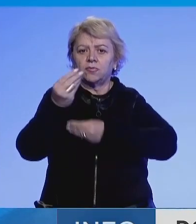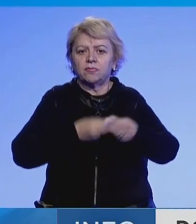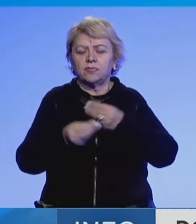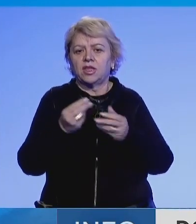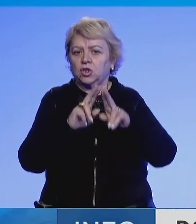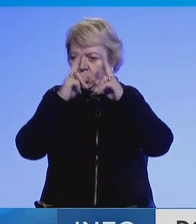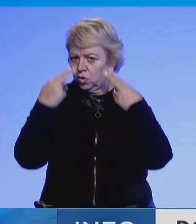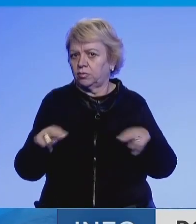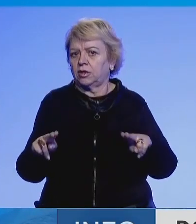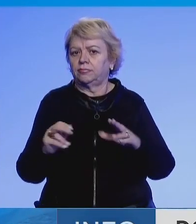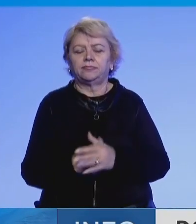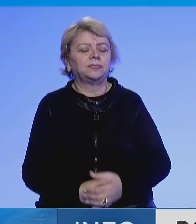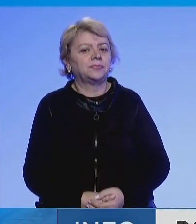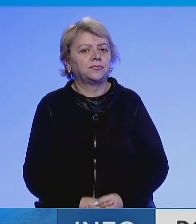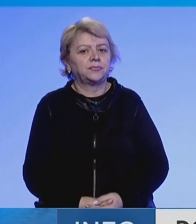ndërkomtare.